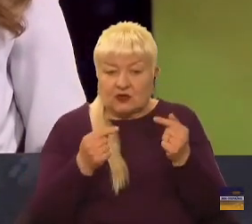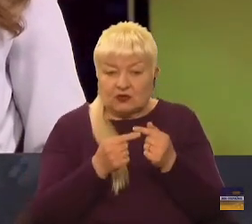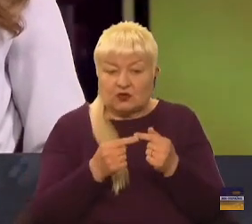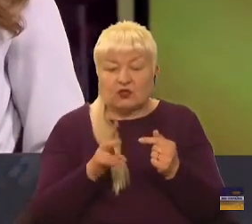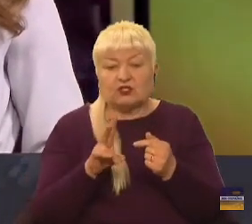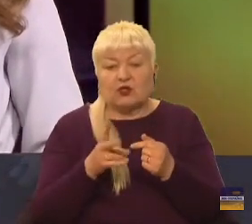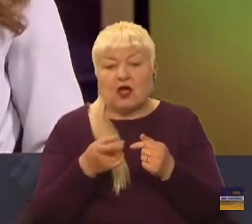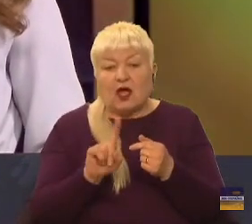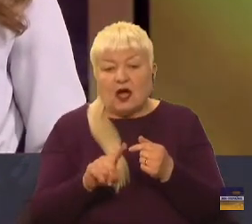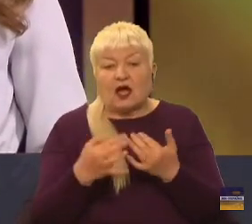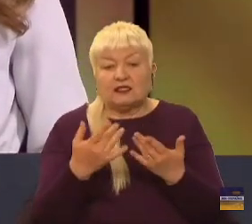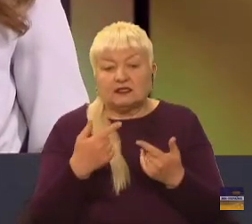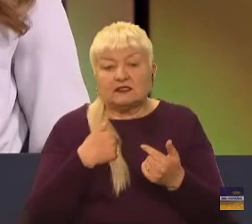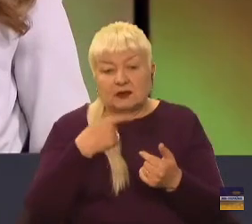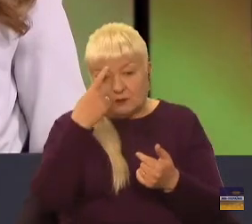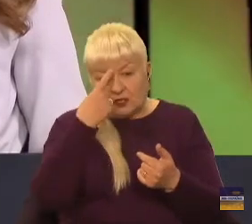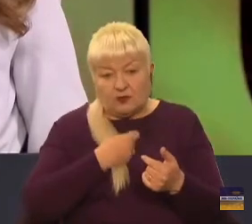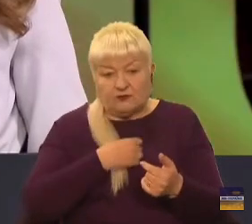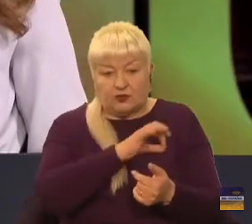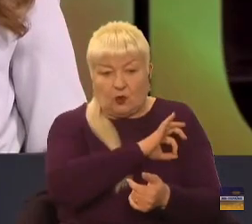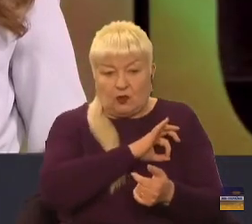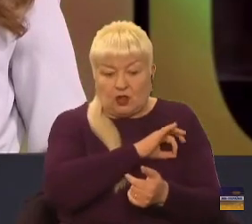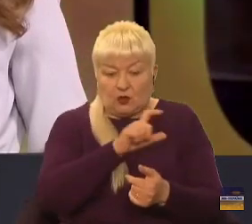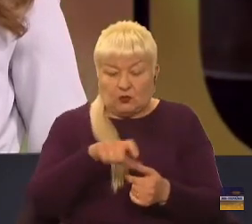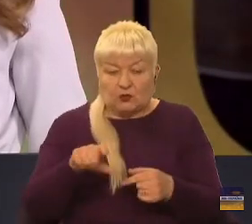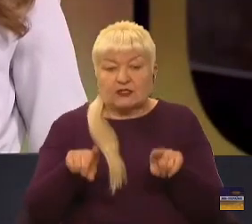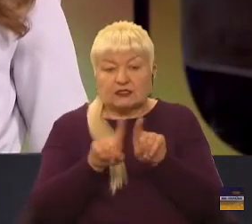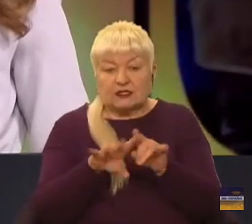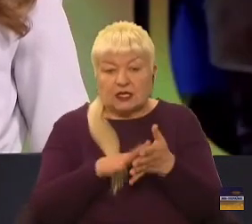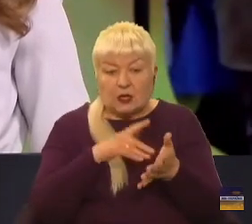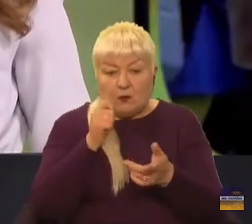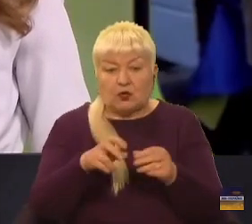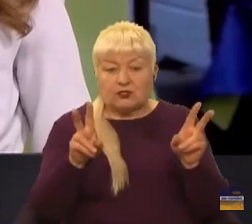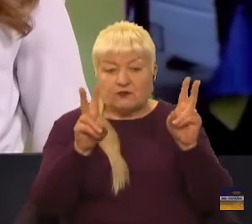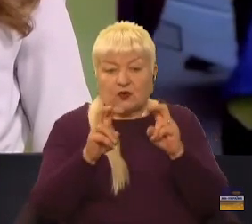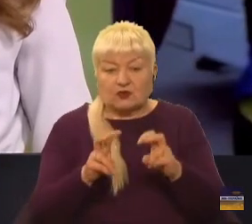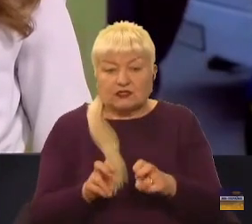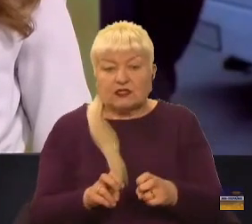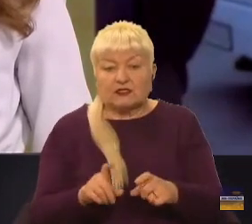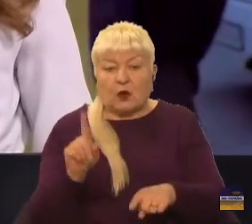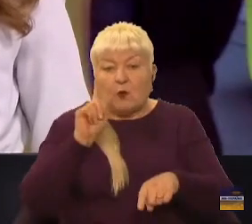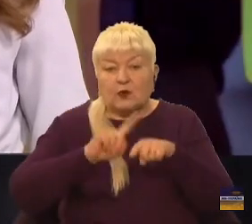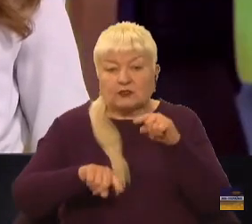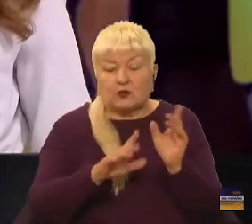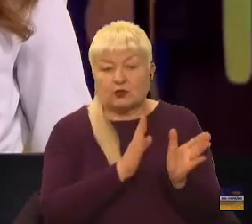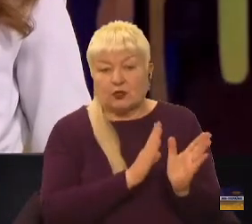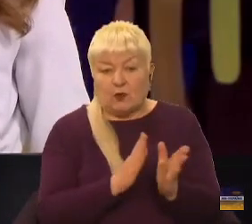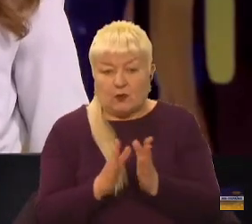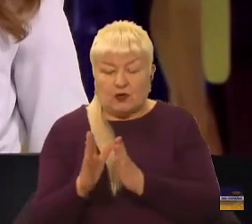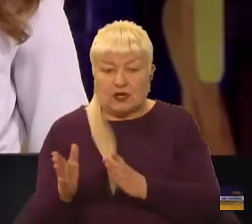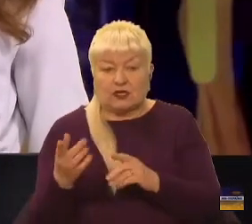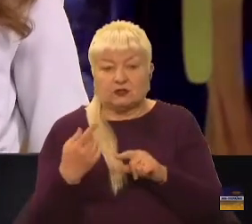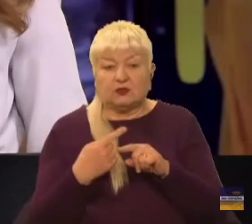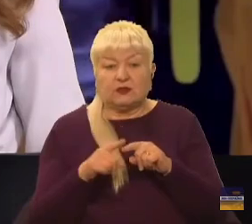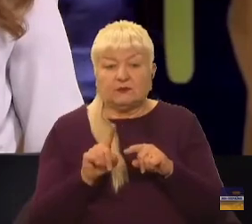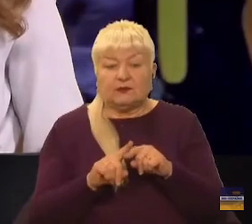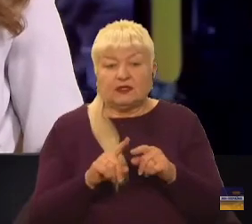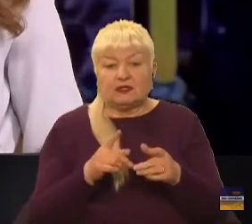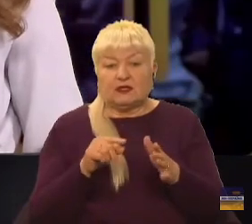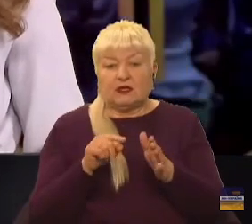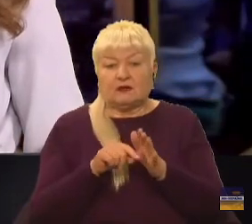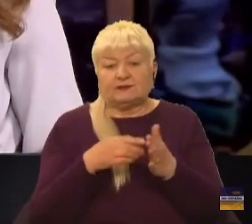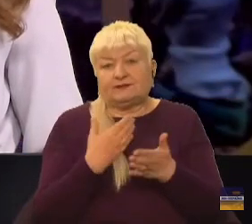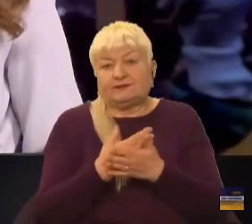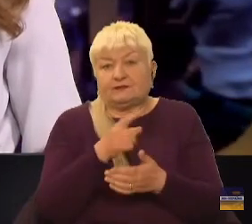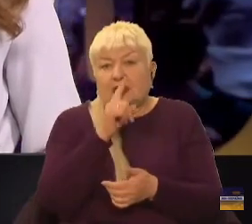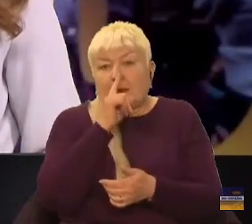наскільки мене повідомили юристи, такі позови розглядаються в прискореному порядку. Тобто, це не означає місяці